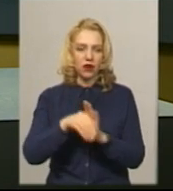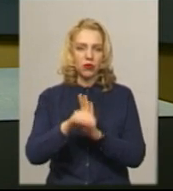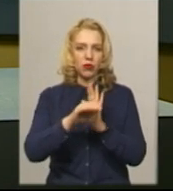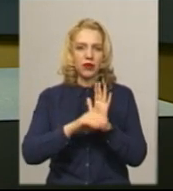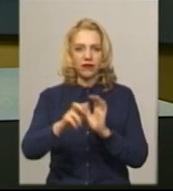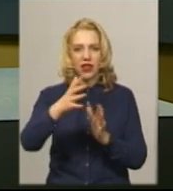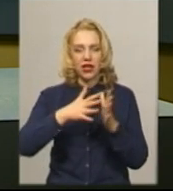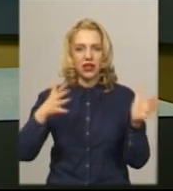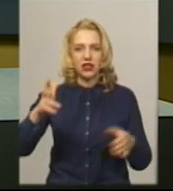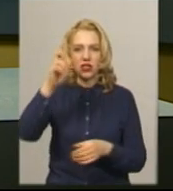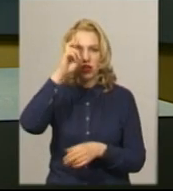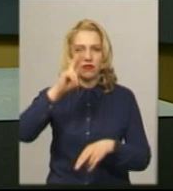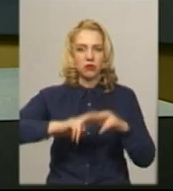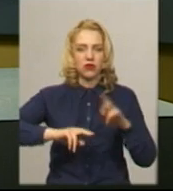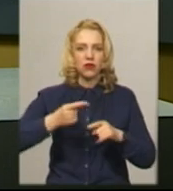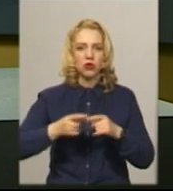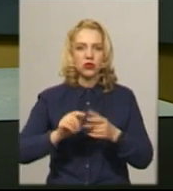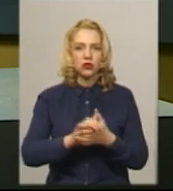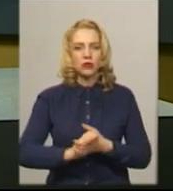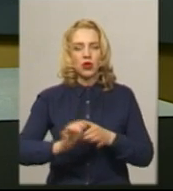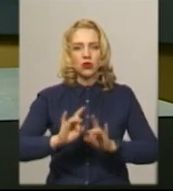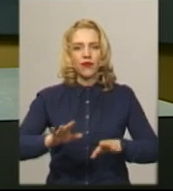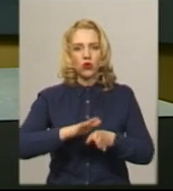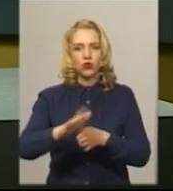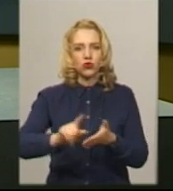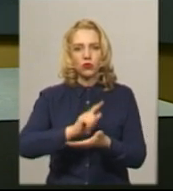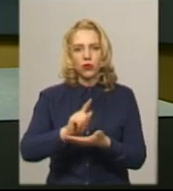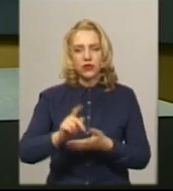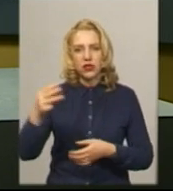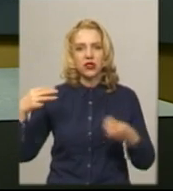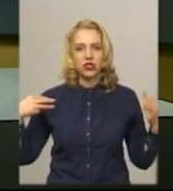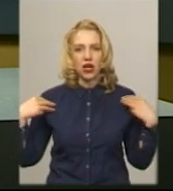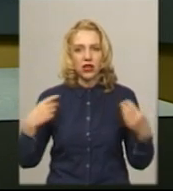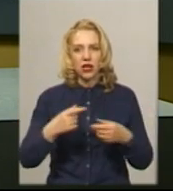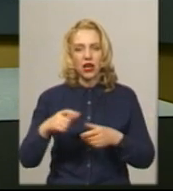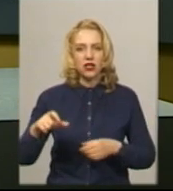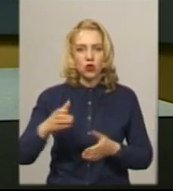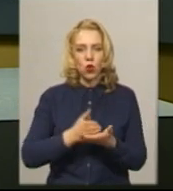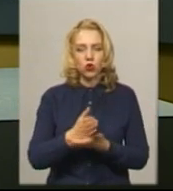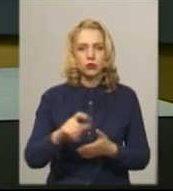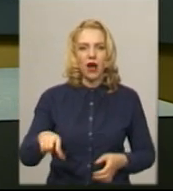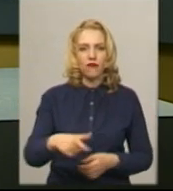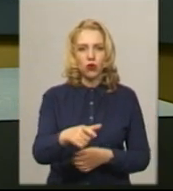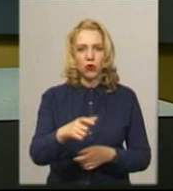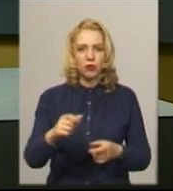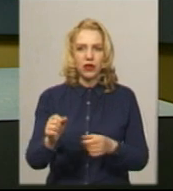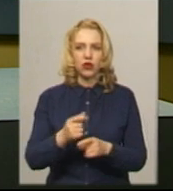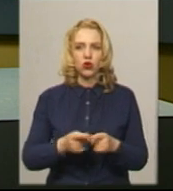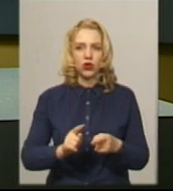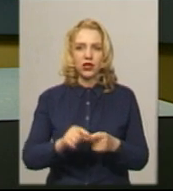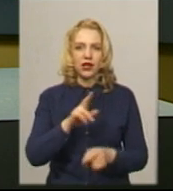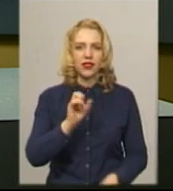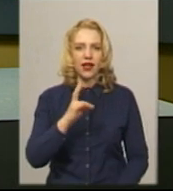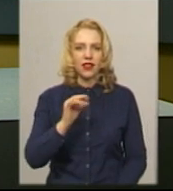державного будівництва. Про це Суспільному розповів виконувач обов'язки начальника Служби автомобільних доріг Хмельницької області Валентин